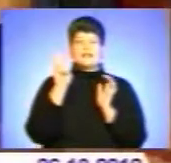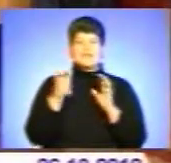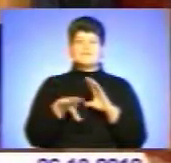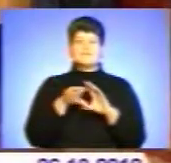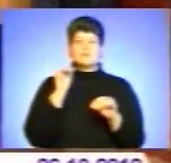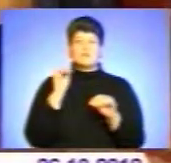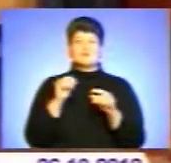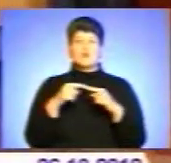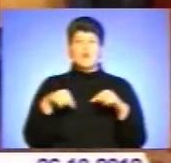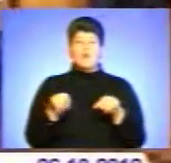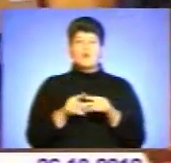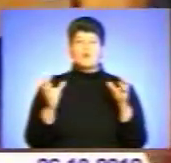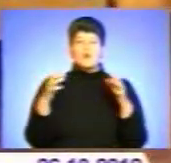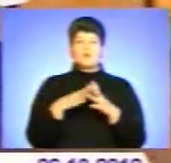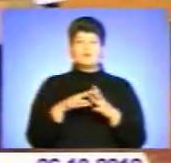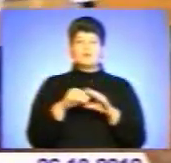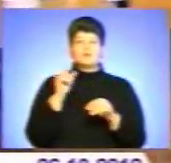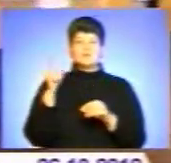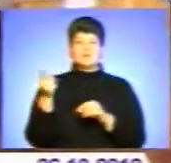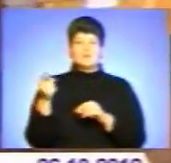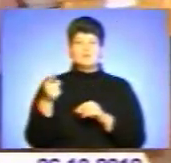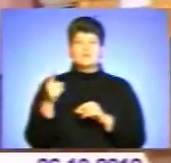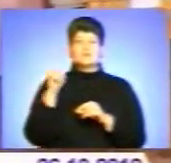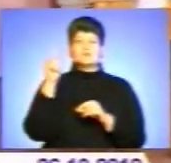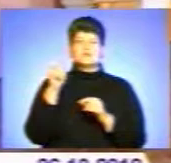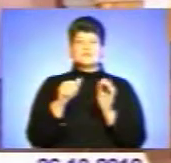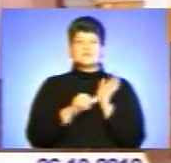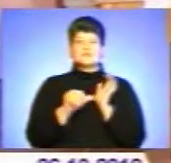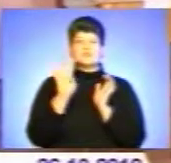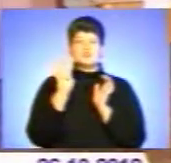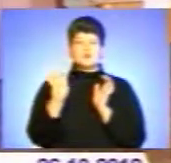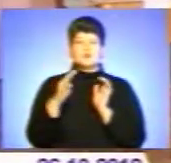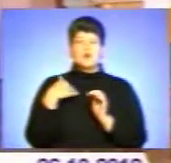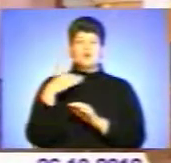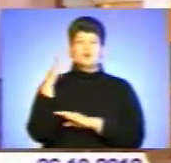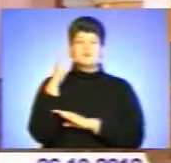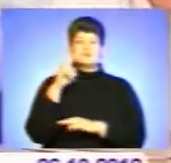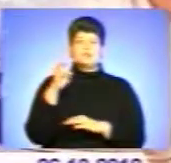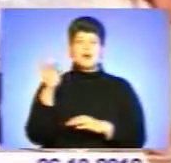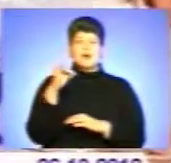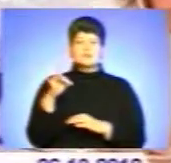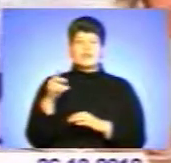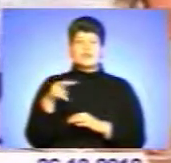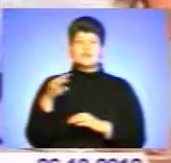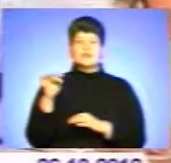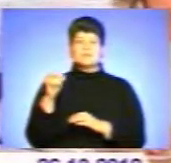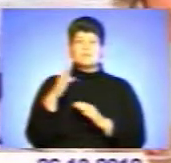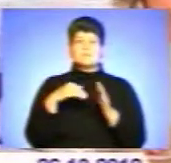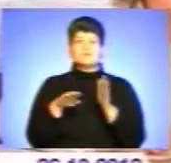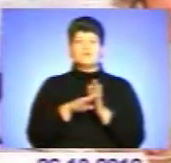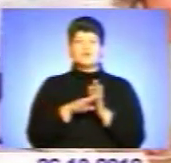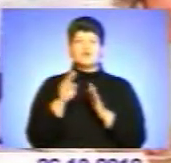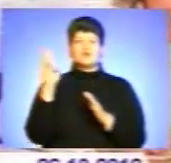округ охоплює виборців Тернополя. На 164-му голосуватимуть жителі Збараського, Лановецького, Підволочицького,